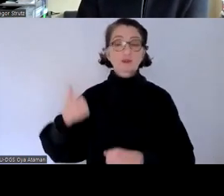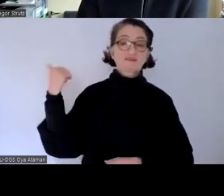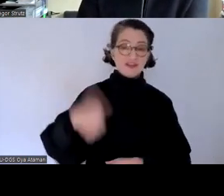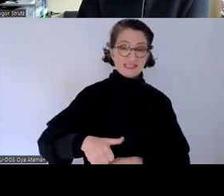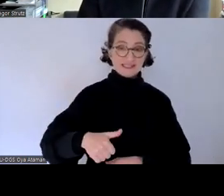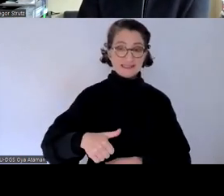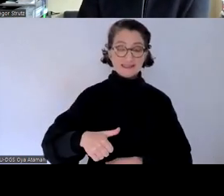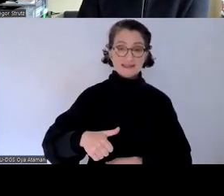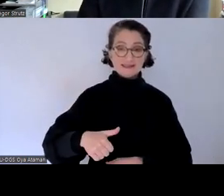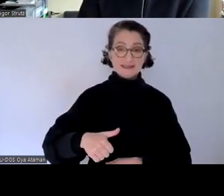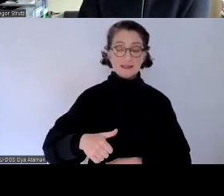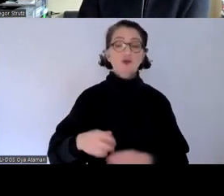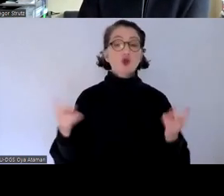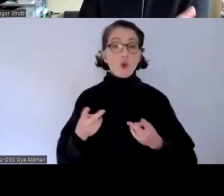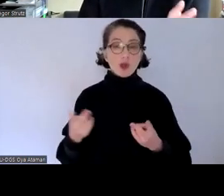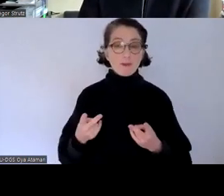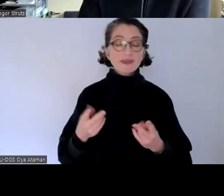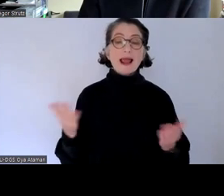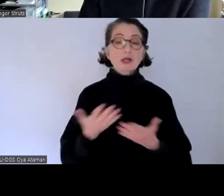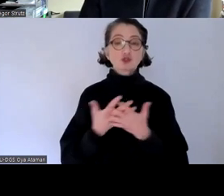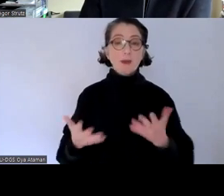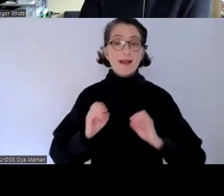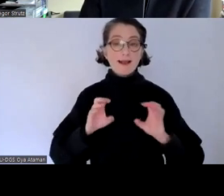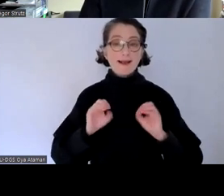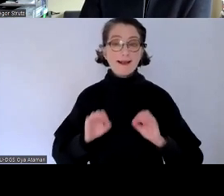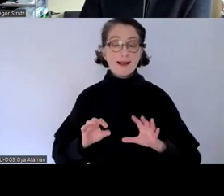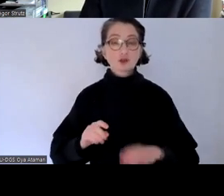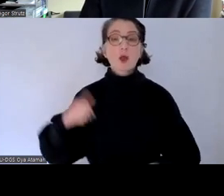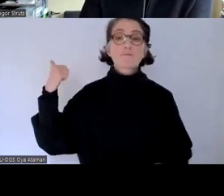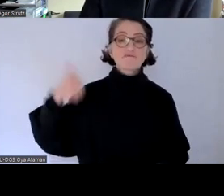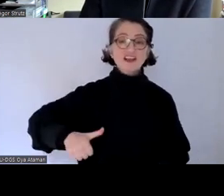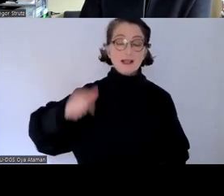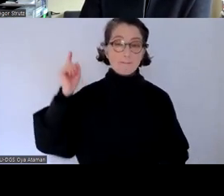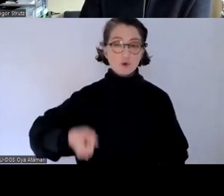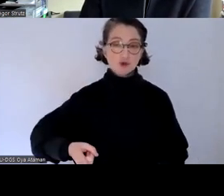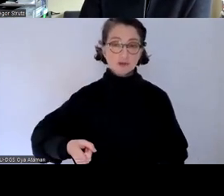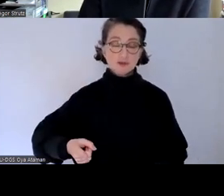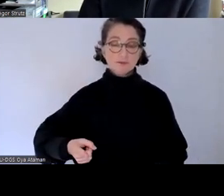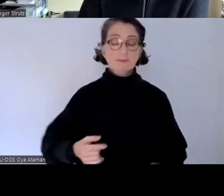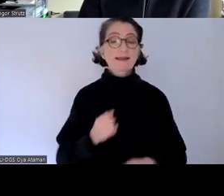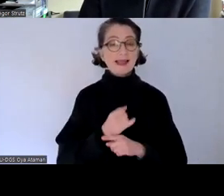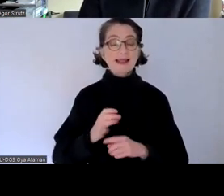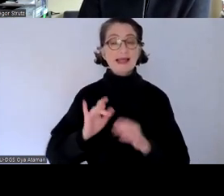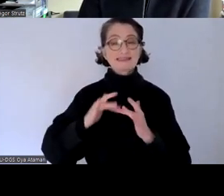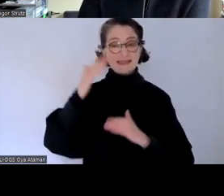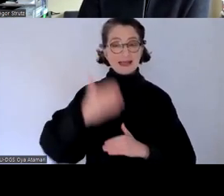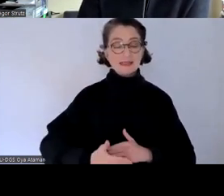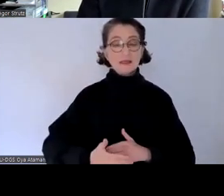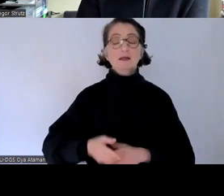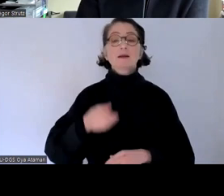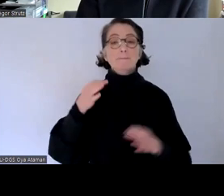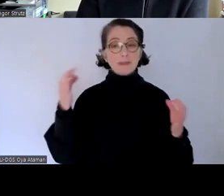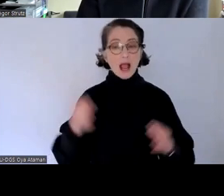erleichter erläuterungen in leichter sprache dass diese dinge vorhanden sein müssen jede seite muss eine barrierefrei eine